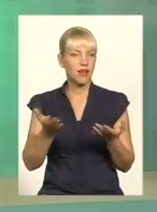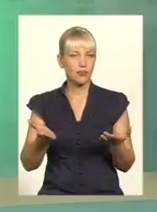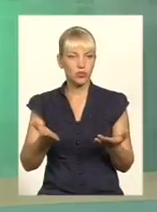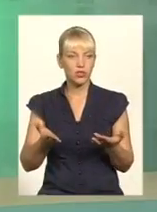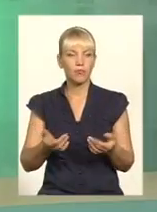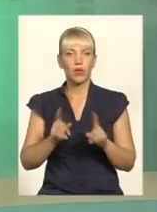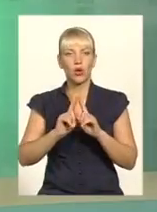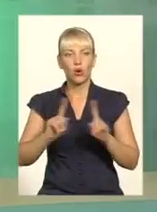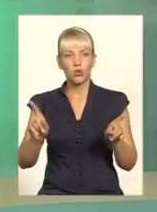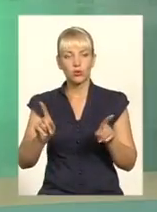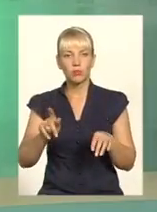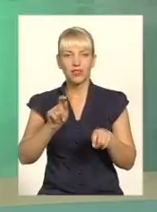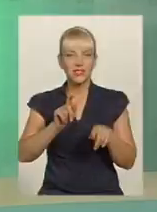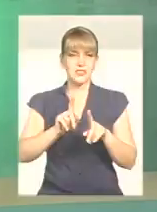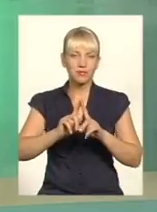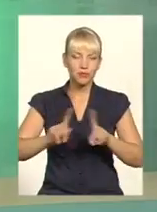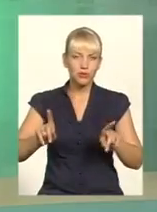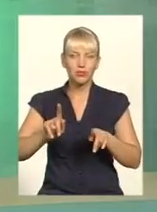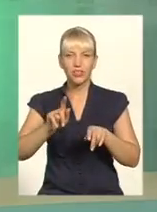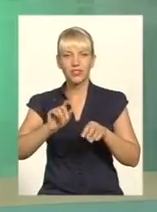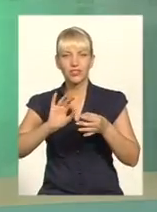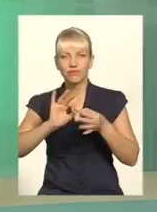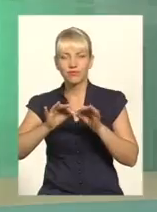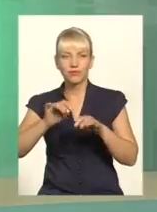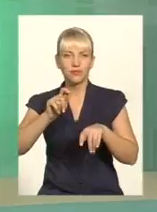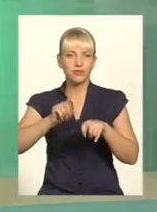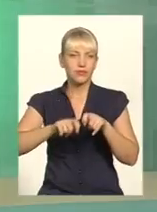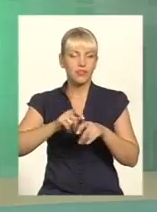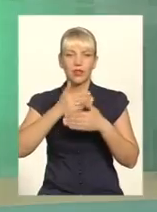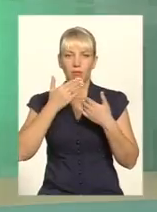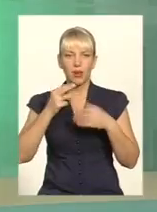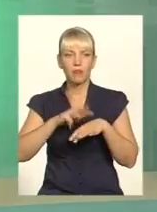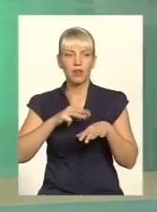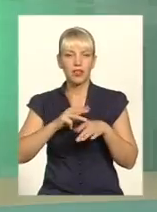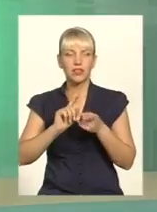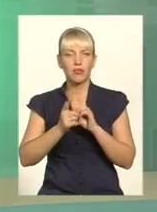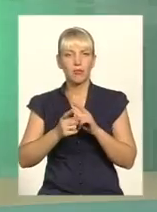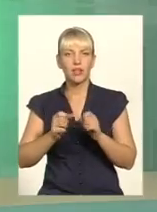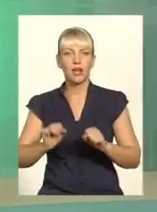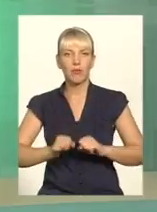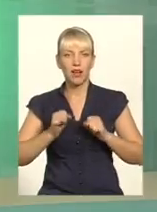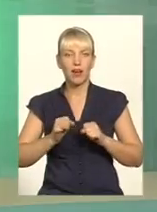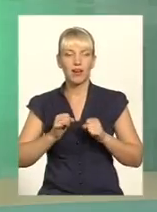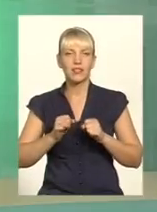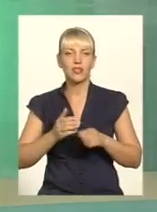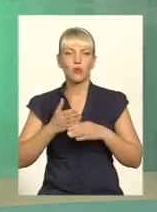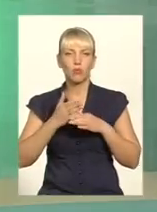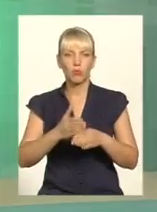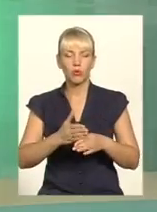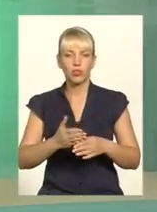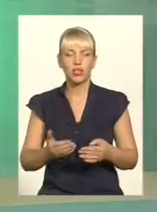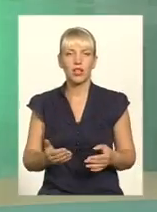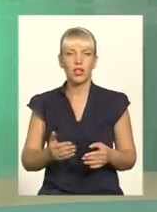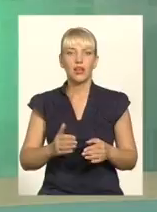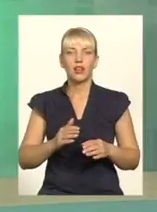Тобто, особливо, щоб прискіплива до них відноситись, то міліція навпаки, намагається їм домогти облаштуватися на іншому місці проживання,